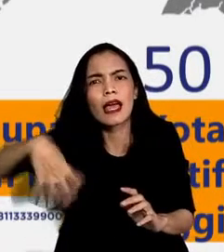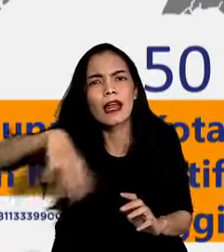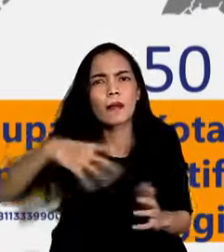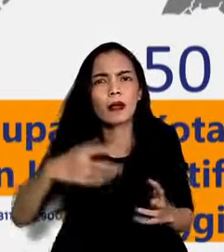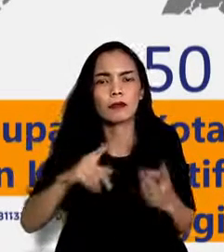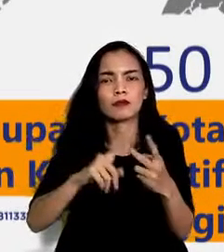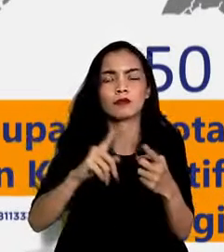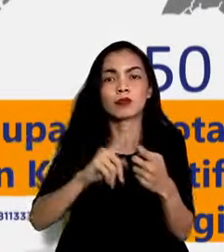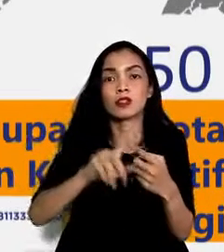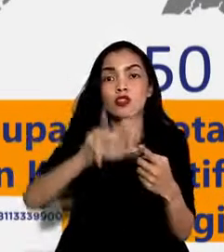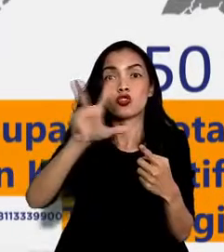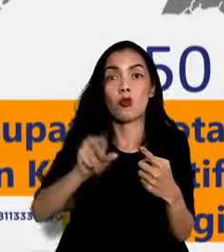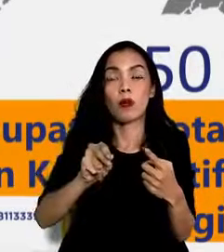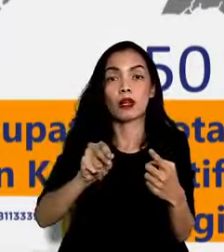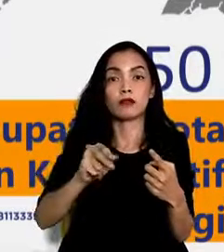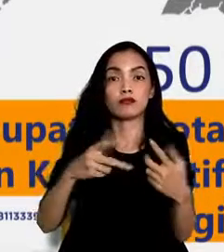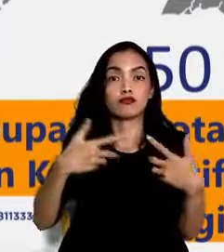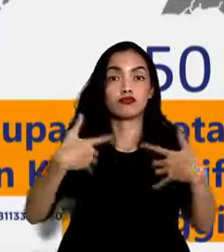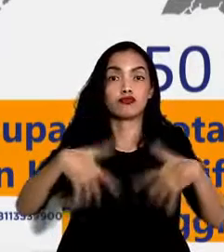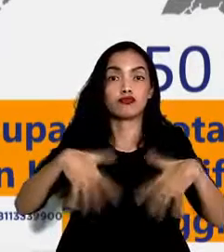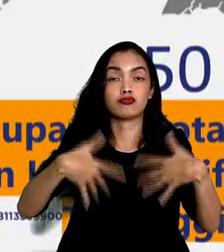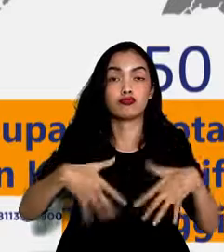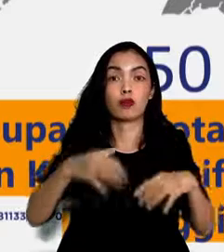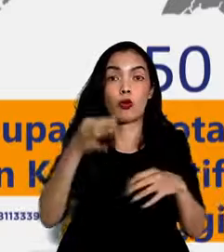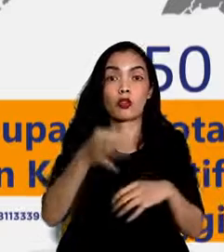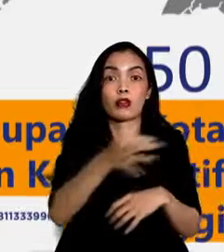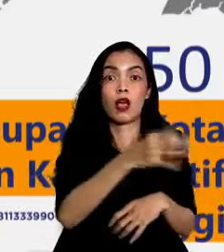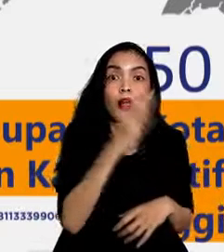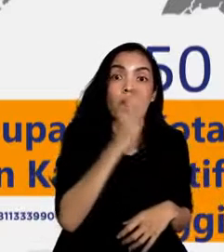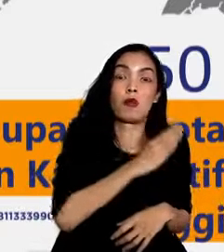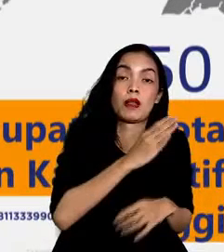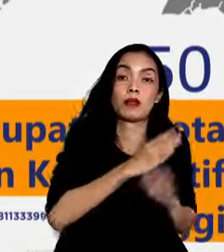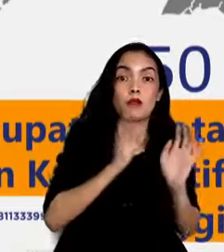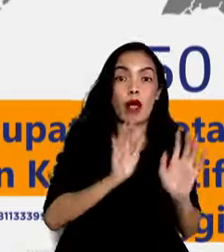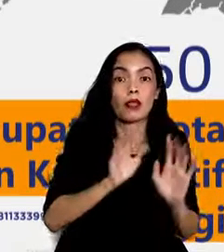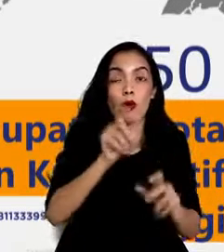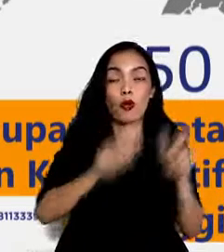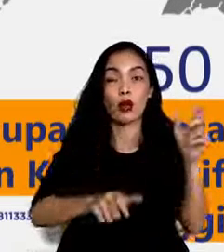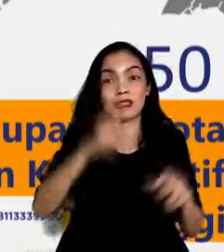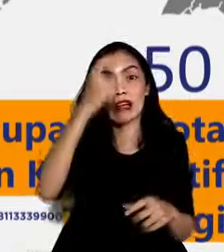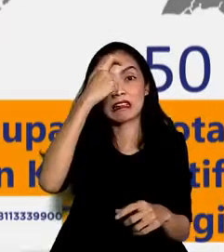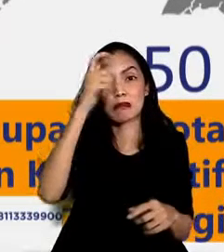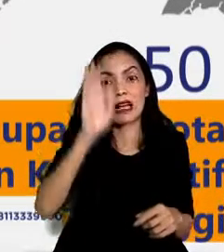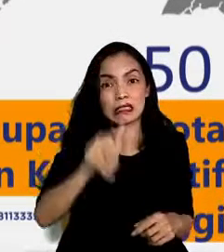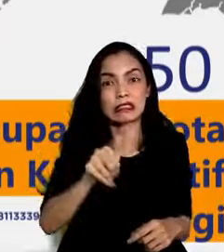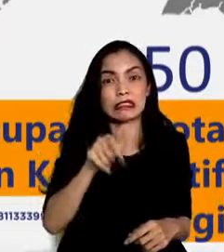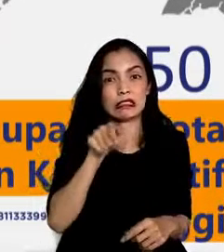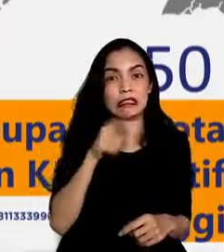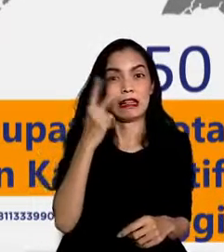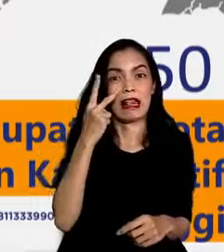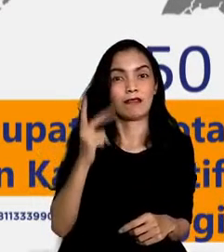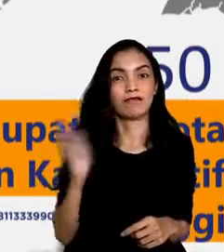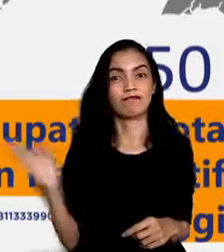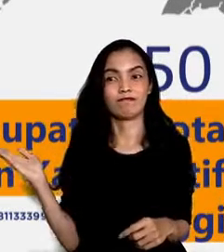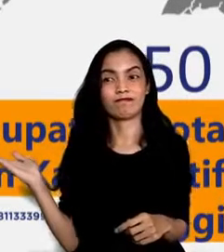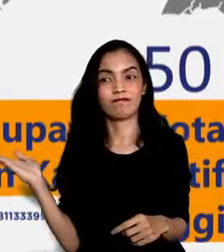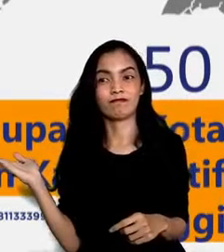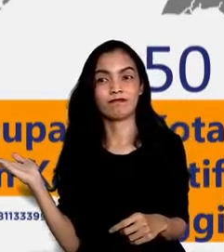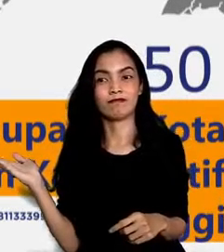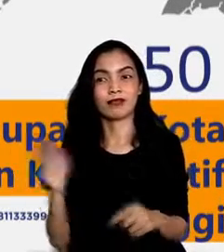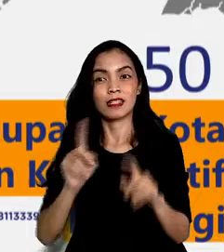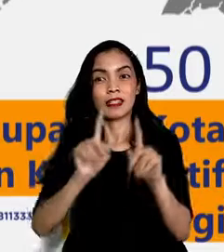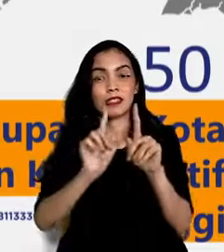Jawa Barat menjadi penyumbang kabupaten kota terbanyak yang memiliki kasus aktif tertinggi, yaitu 11